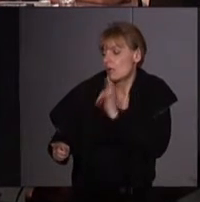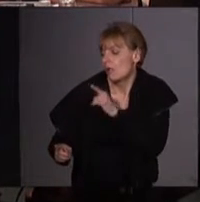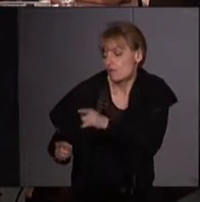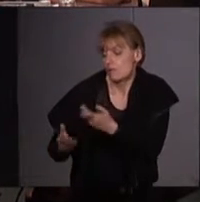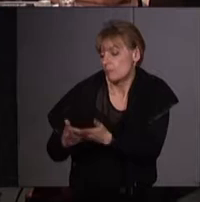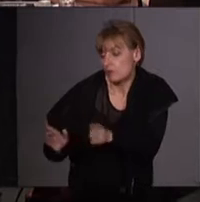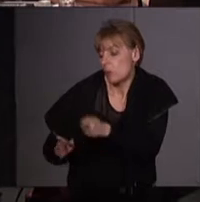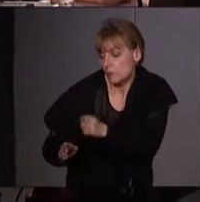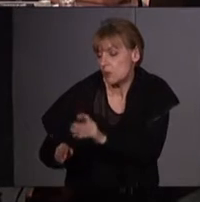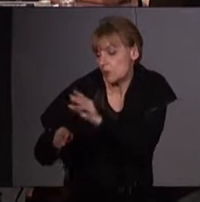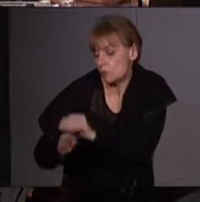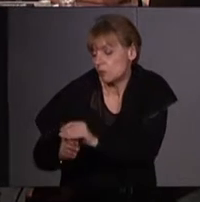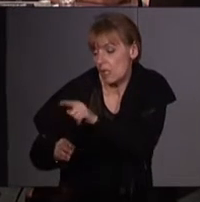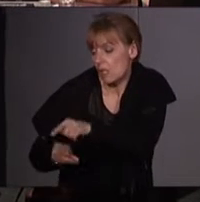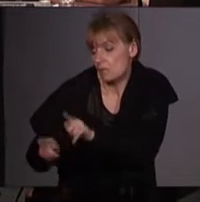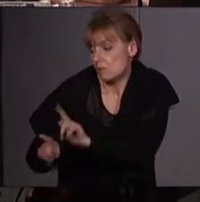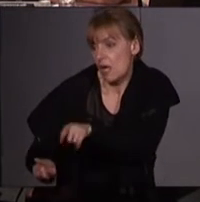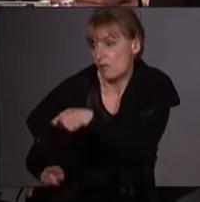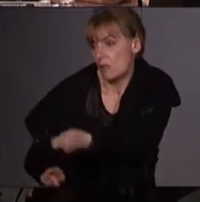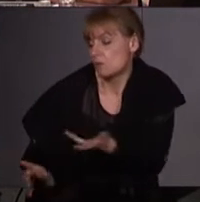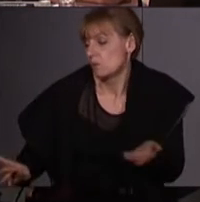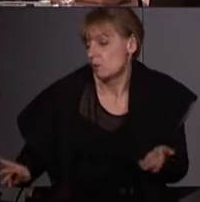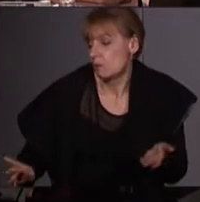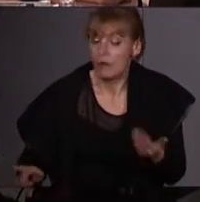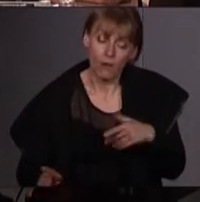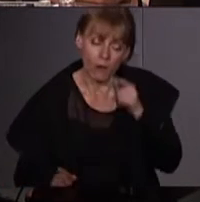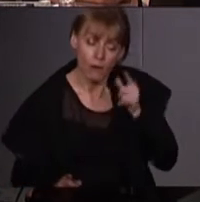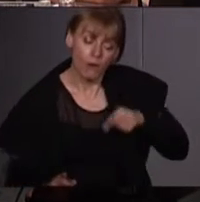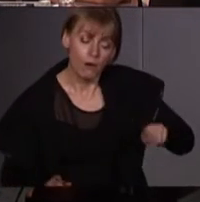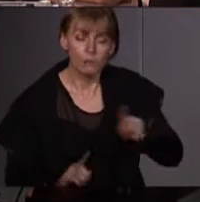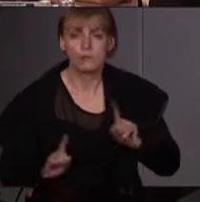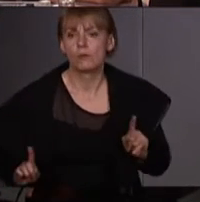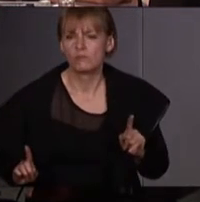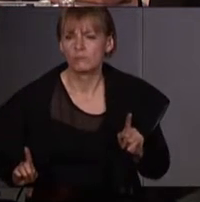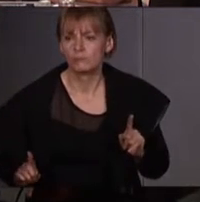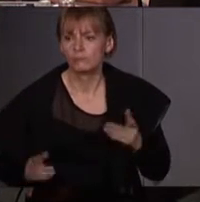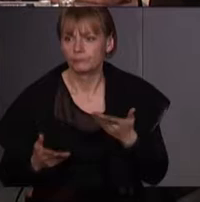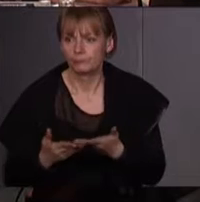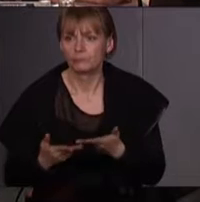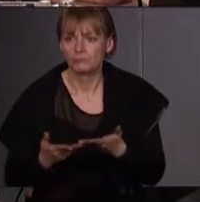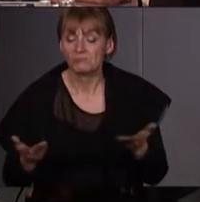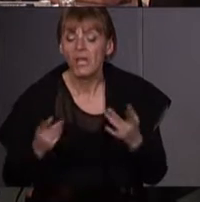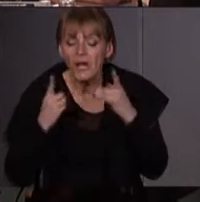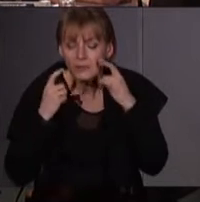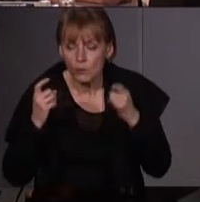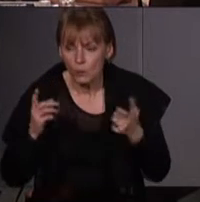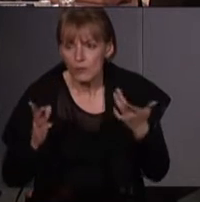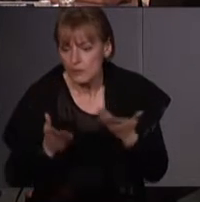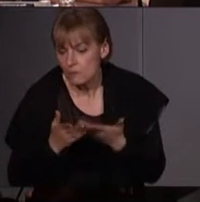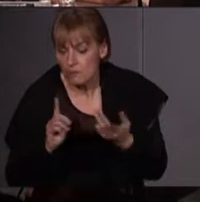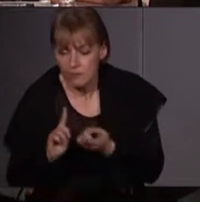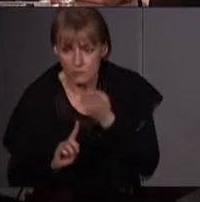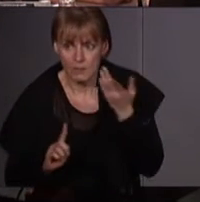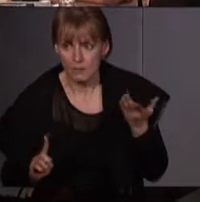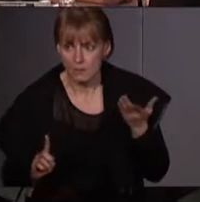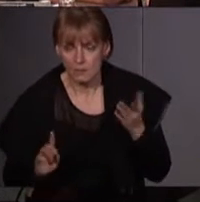nature plus que les hommes puisqu'elles sont la nature, alors que les hommes ne le seraient pas. Cela est la théorie essentialiste. Peut